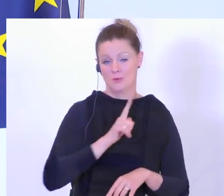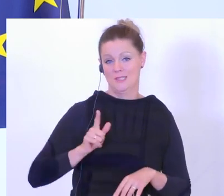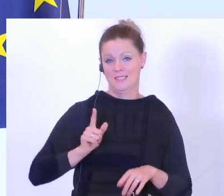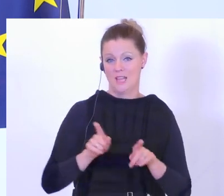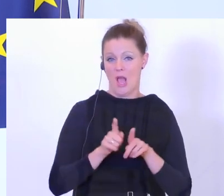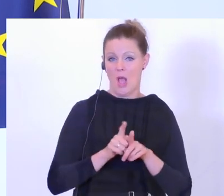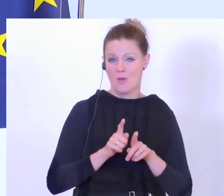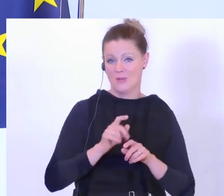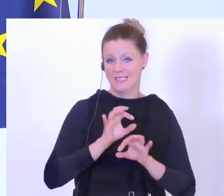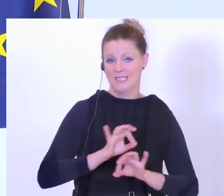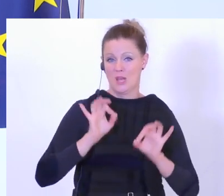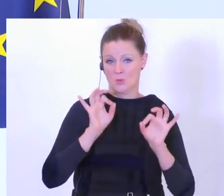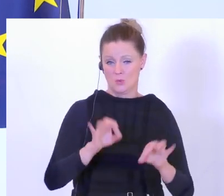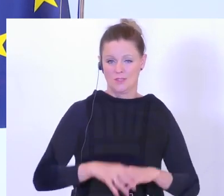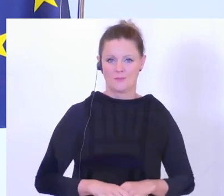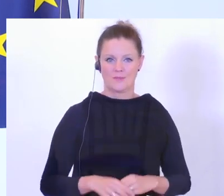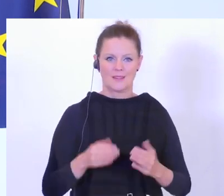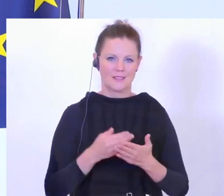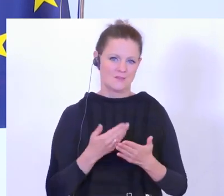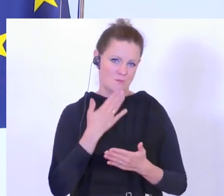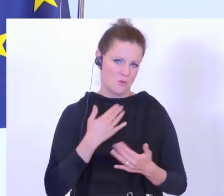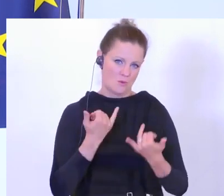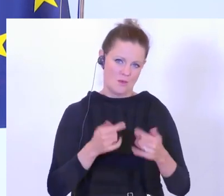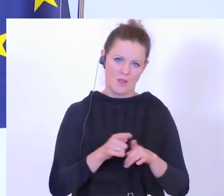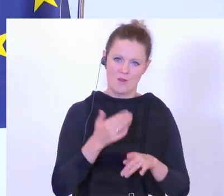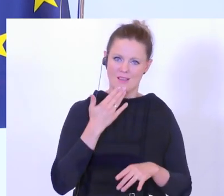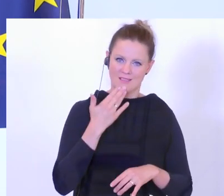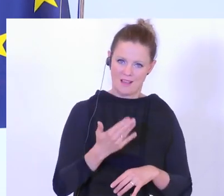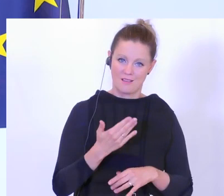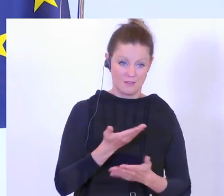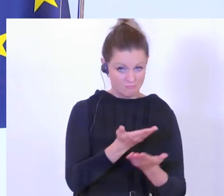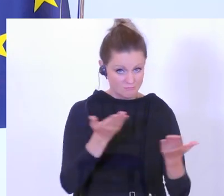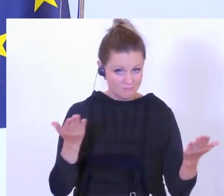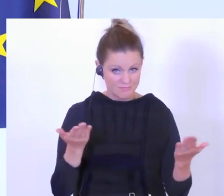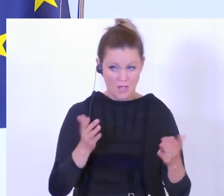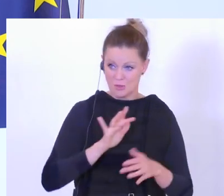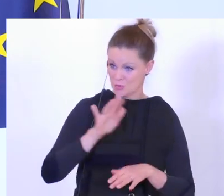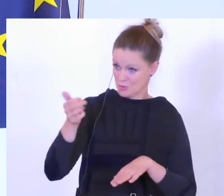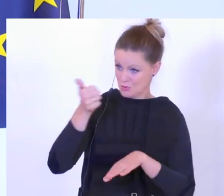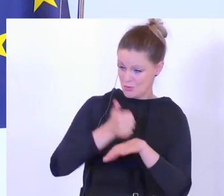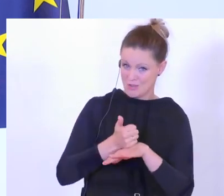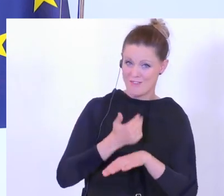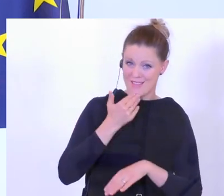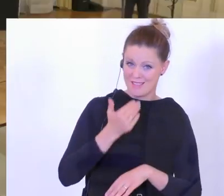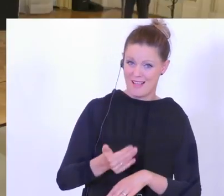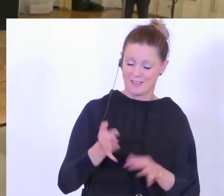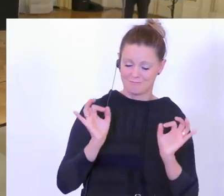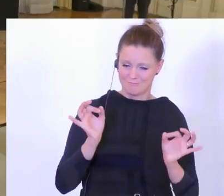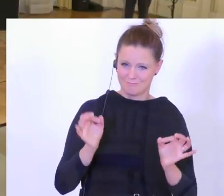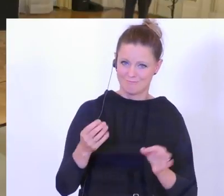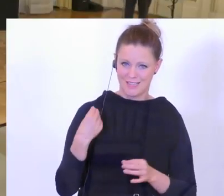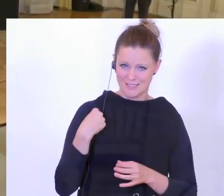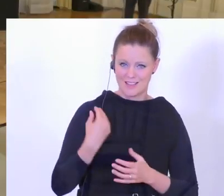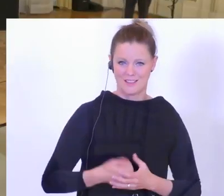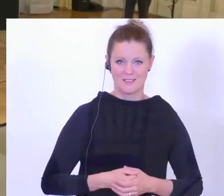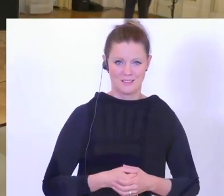daher möchte ich einfach heute Danke sagen, auch an Sie. Aber Chef, danke für die ganz, ganz tollen Worte. Danke, die